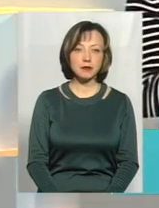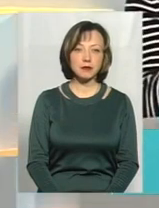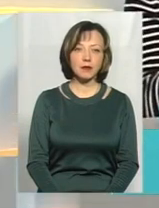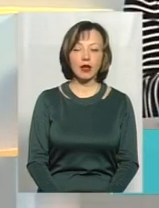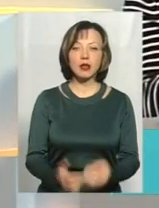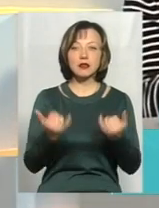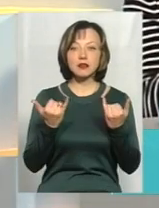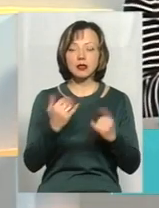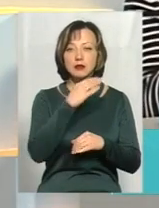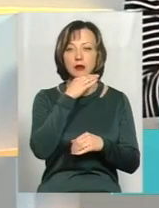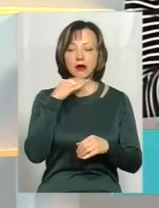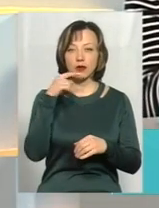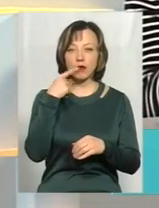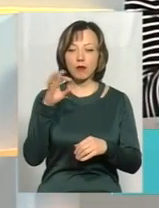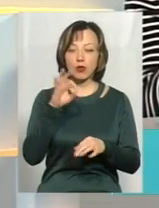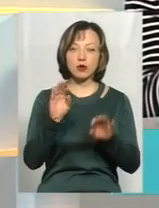статистику, про цифри,